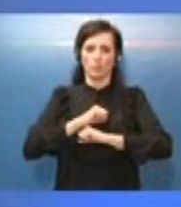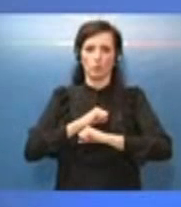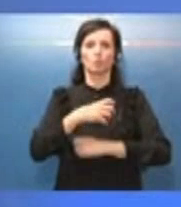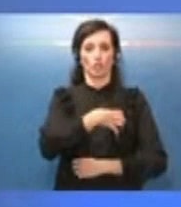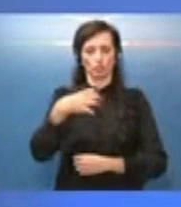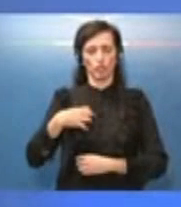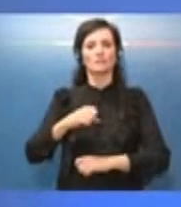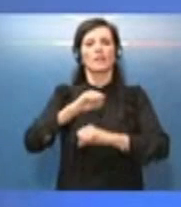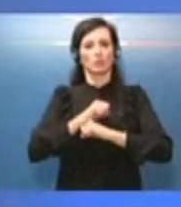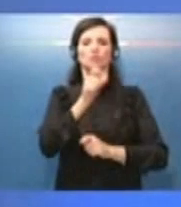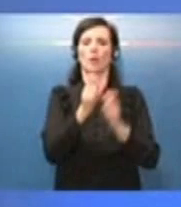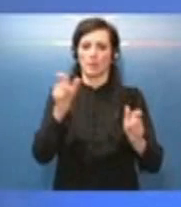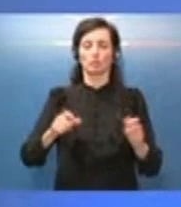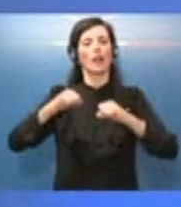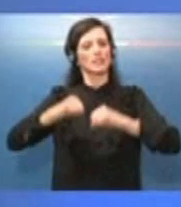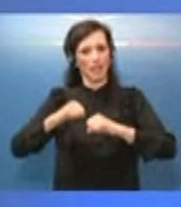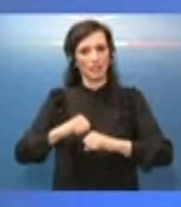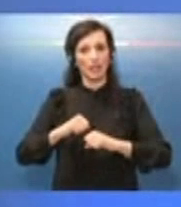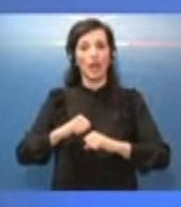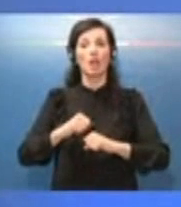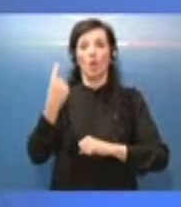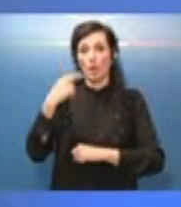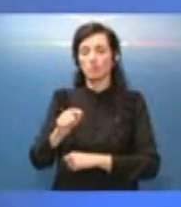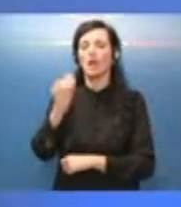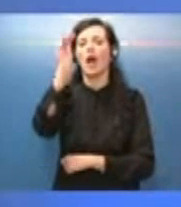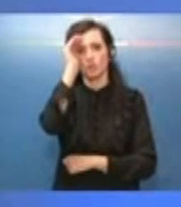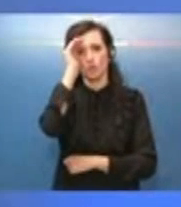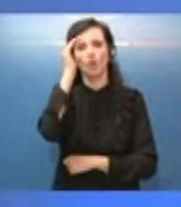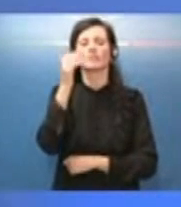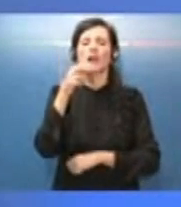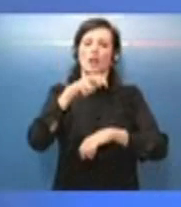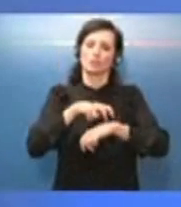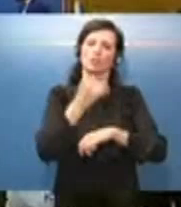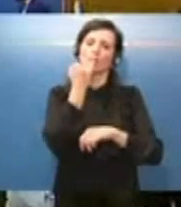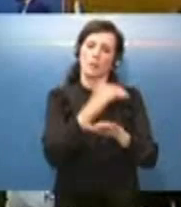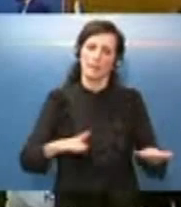personale sanitario e in questo caso di ascoltare la voce dei nostri pediatri.